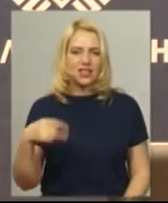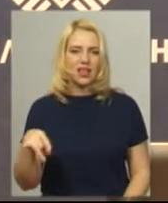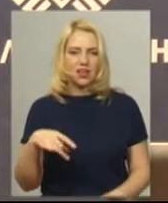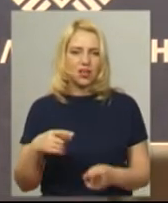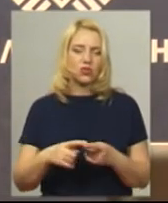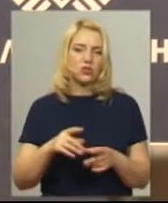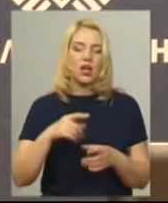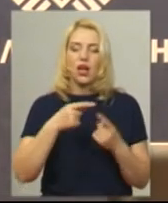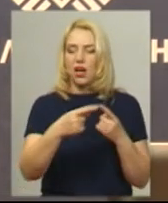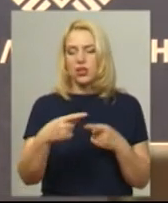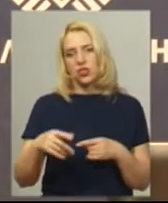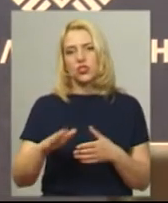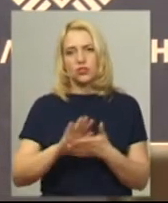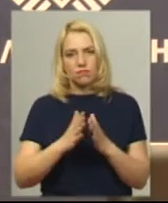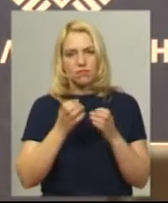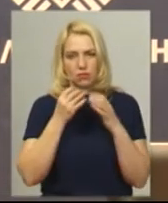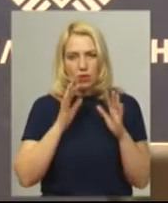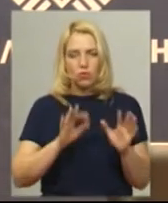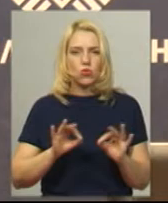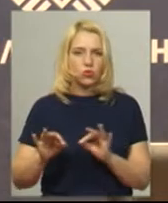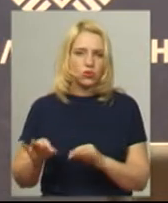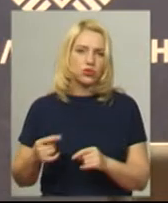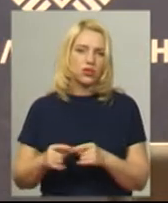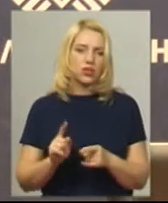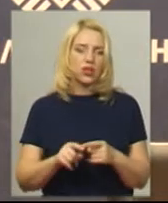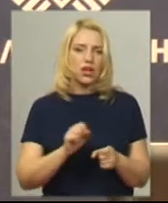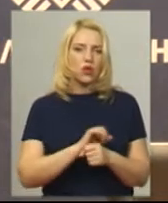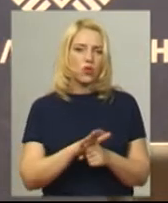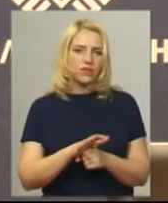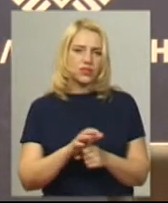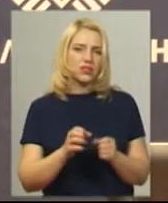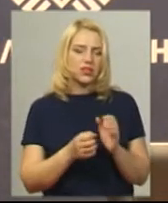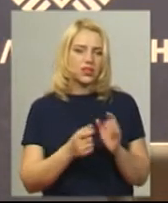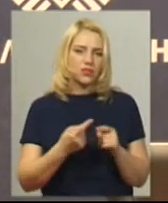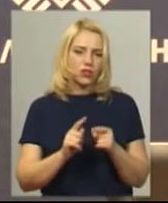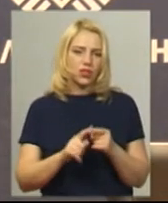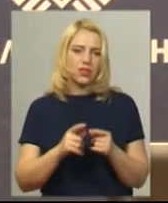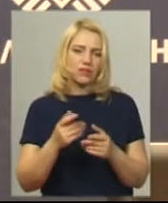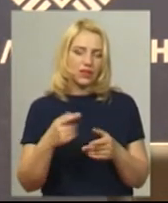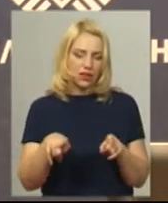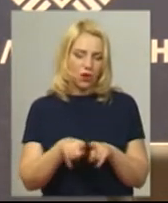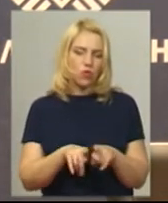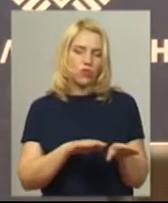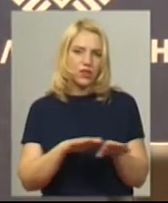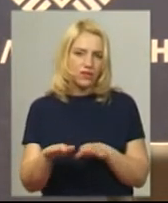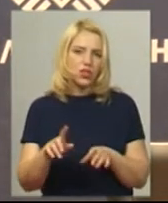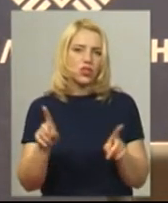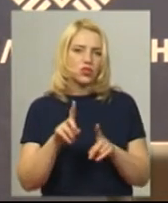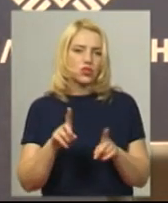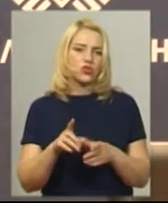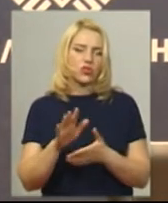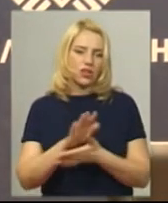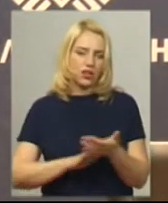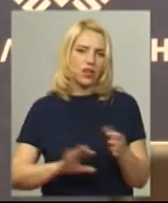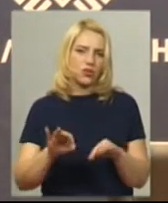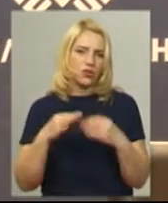відносно благополучною, і кількість осіб, яких виявили COVID-19, вона є на тому рівні, що дозволяє нам і надалі пом'якшувати